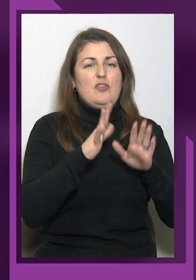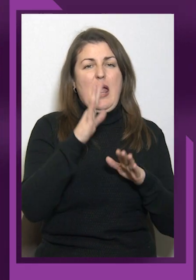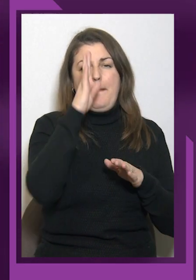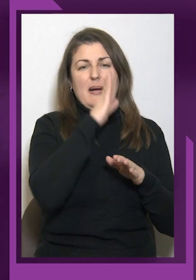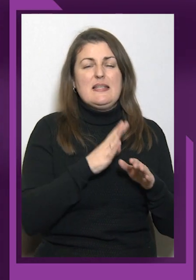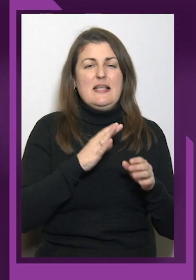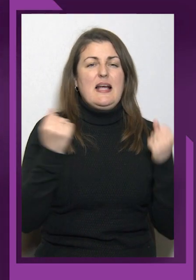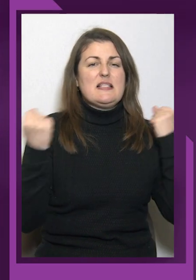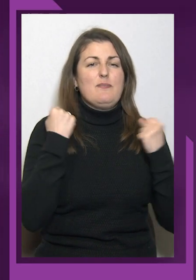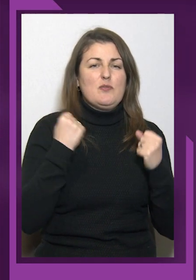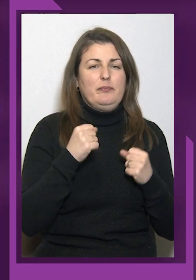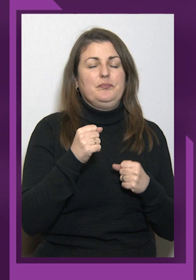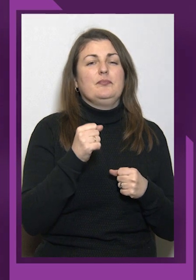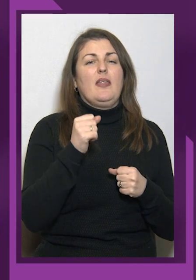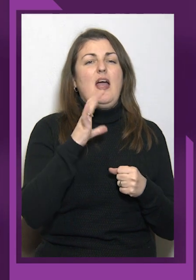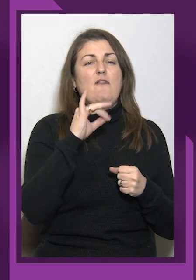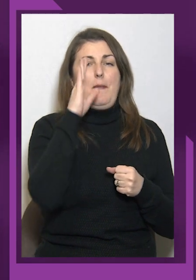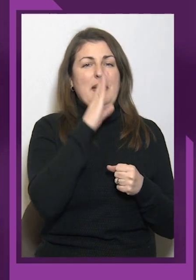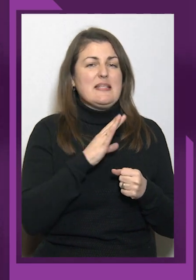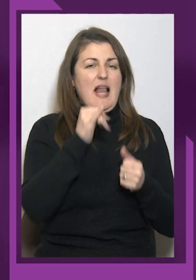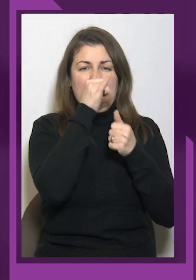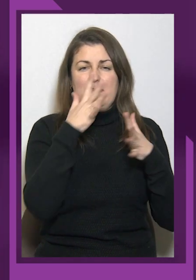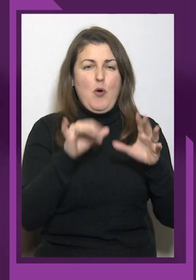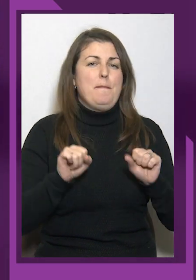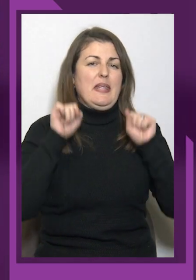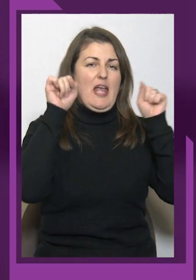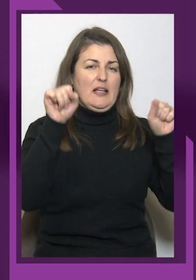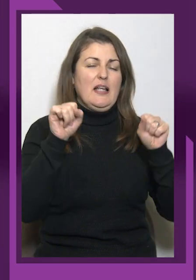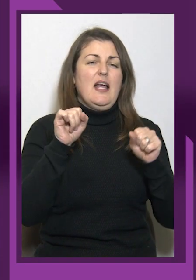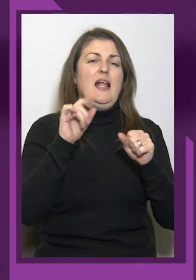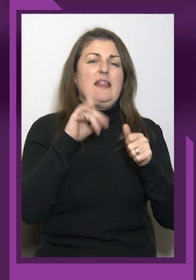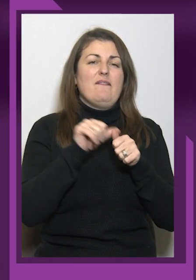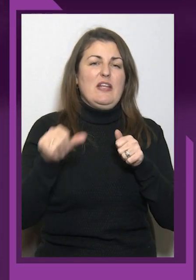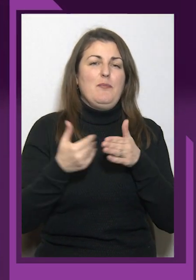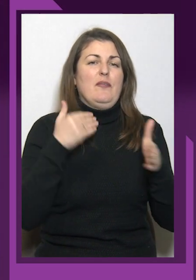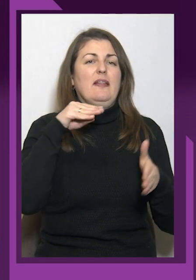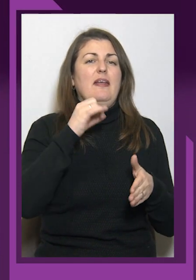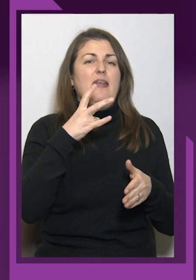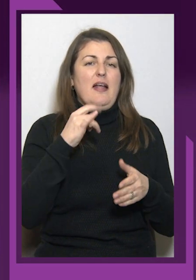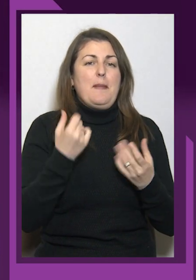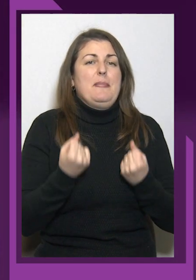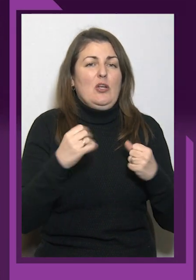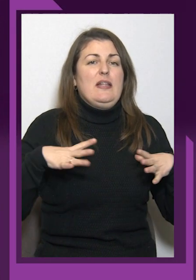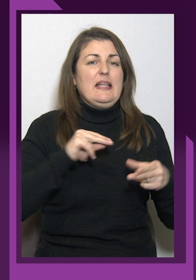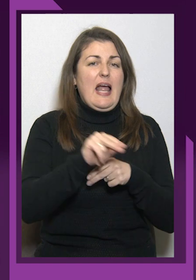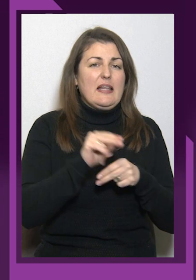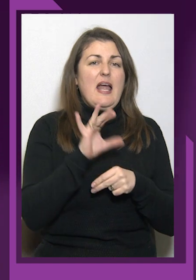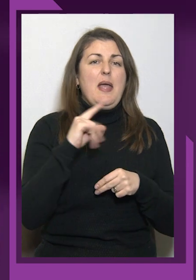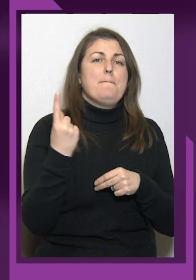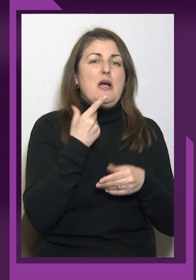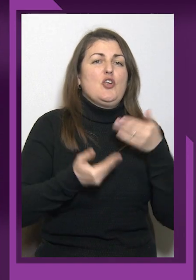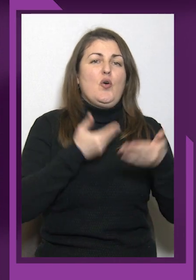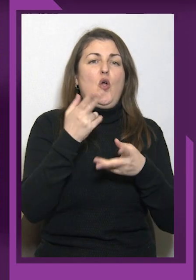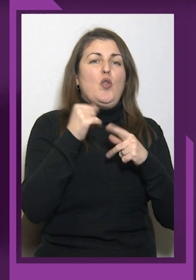підняти штангу. На відміну від Тетяни. Підтримка тренера і перший крок до перемоги було зроблено. Ми знали, скільки